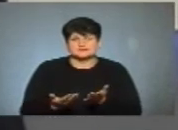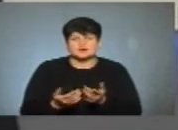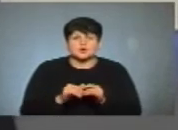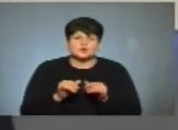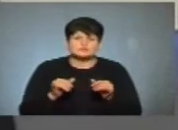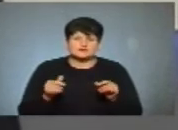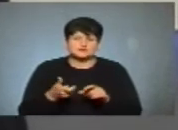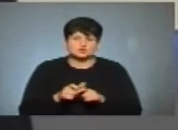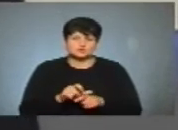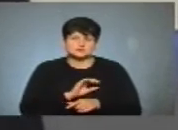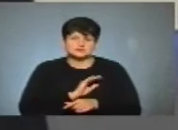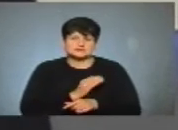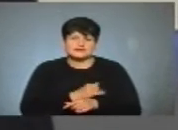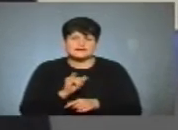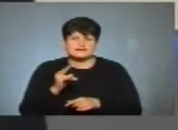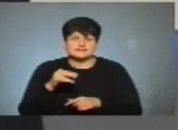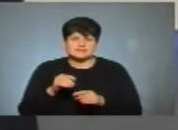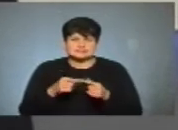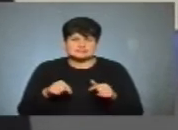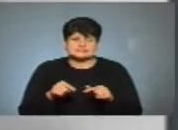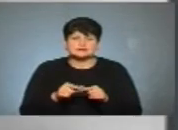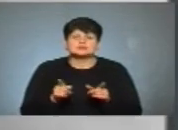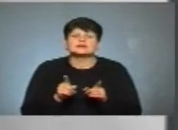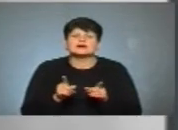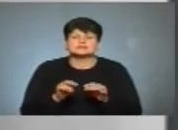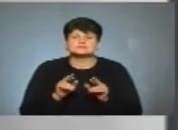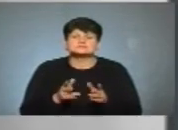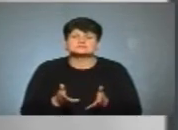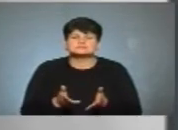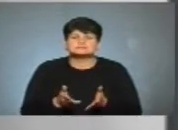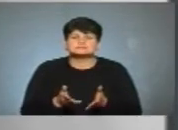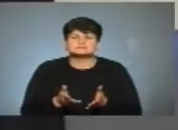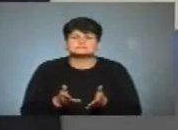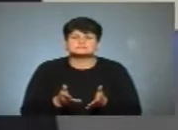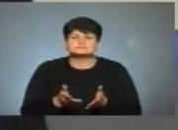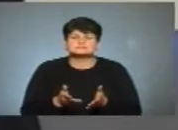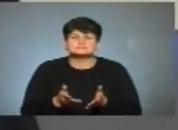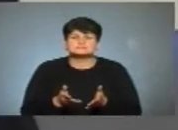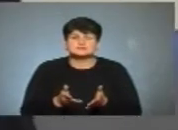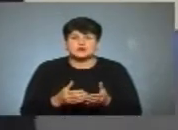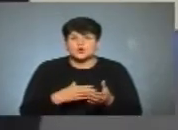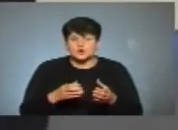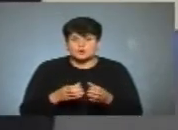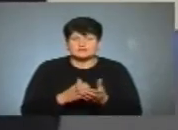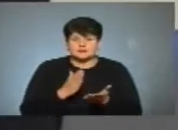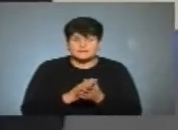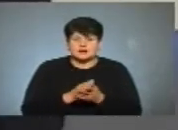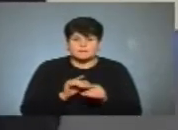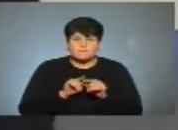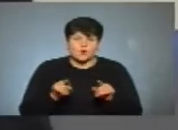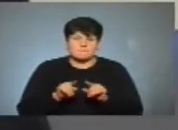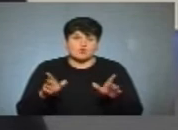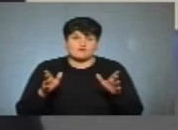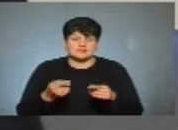розвивається дуже потужно ІТ-сектор. Дуже коротко, яким саме чарменом? Громада має пропагувати це,